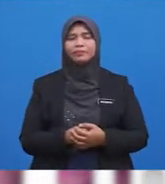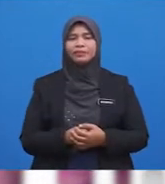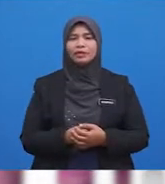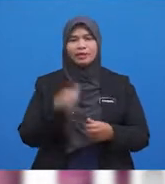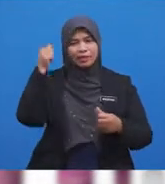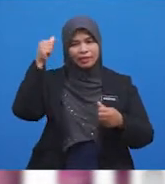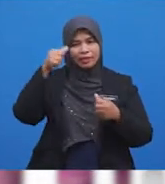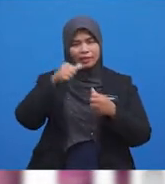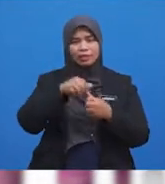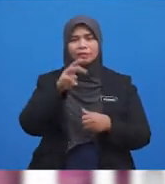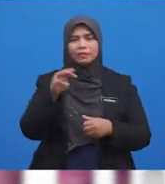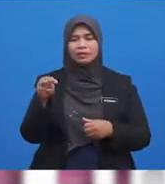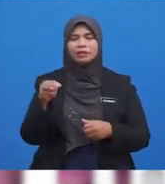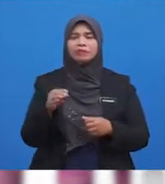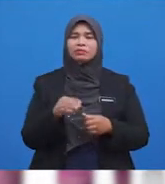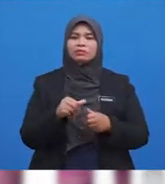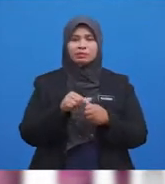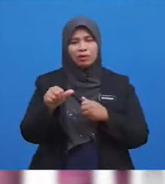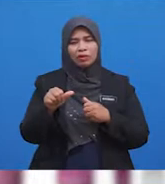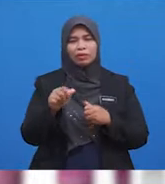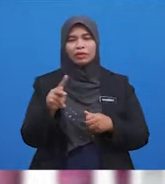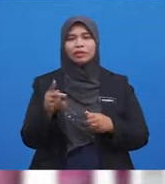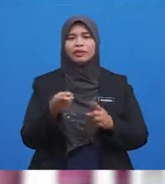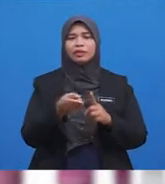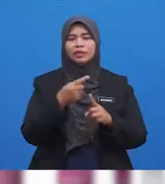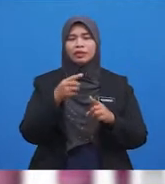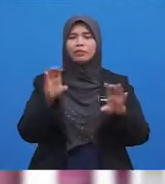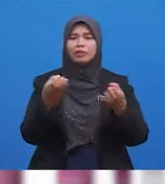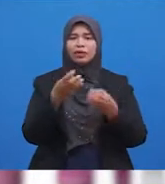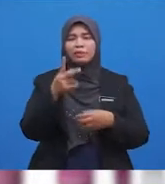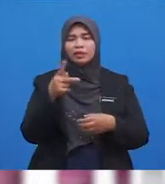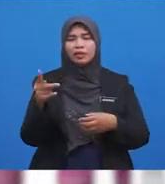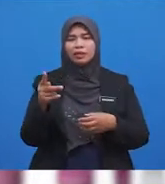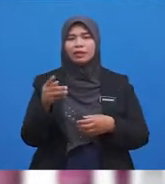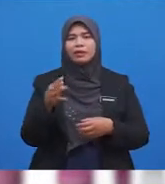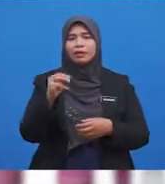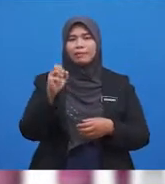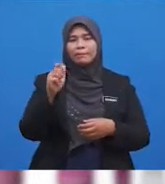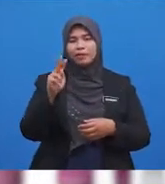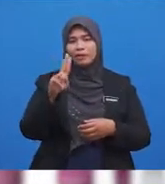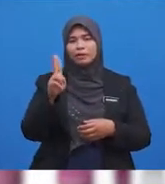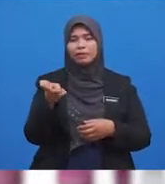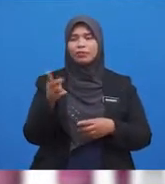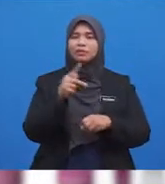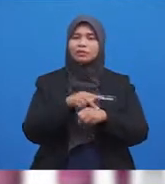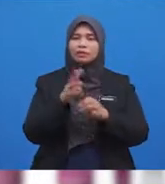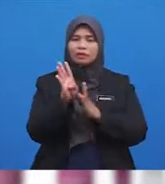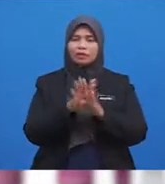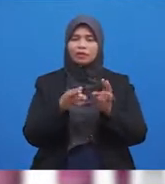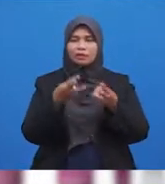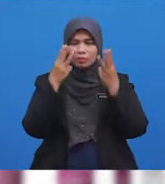-murid Elakkanlah Membuat Perkara-perkara Makro Ketika beruduk